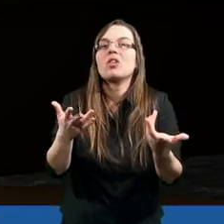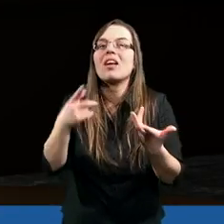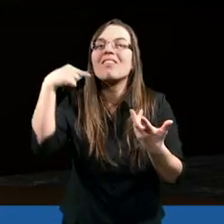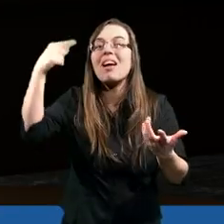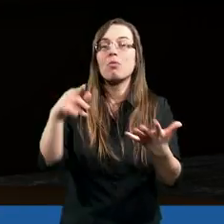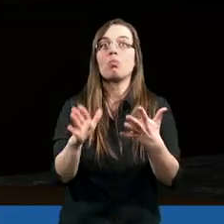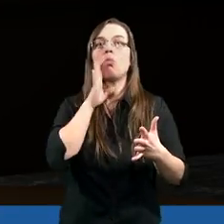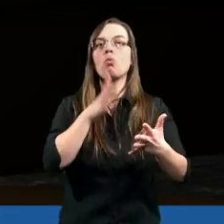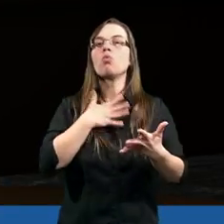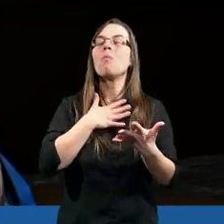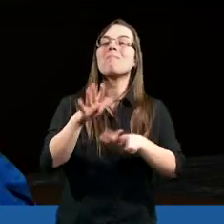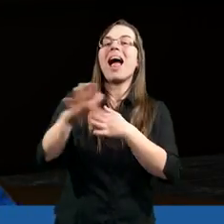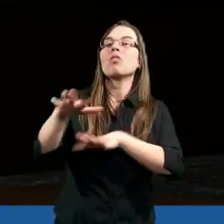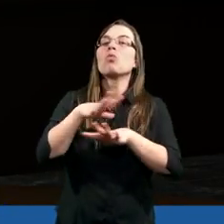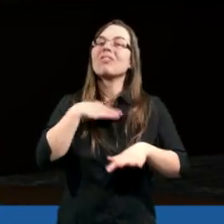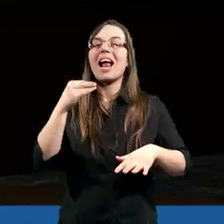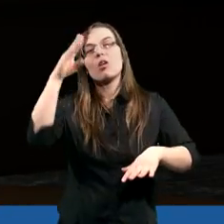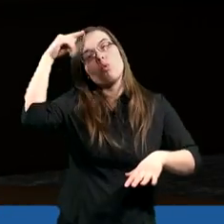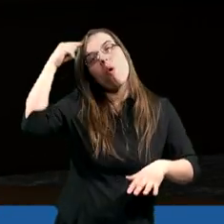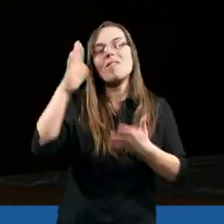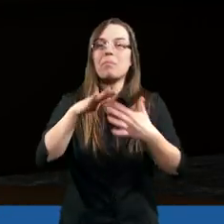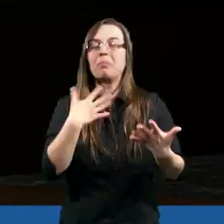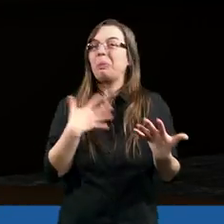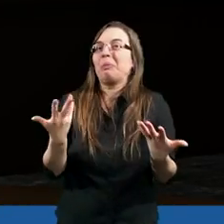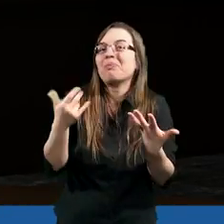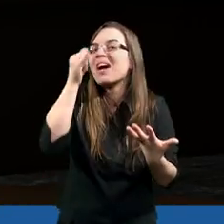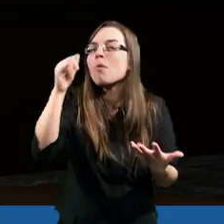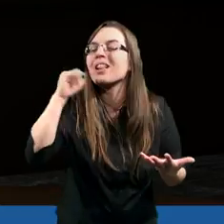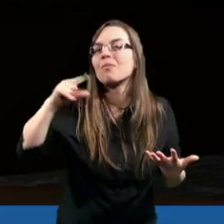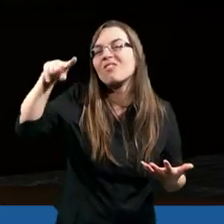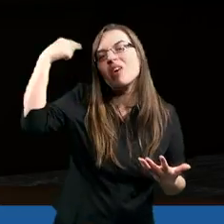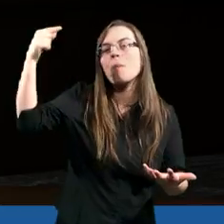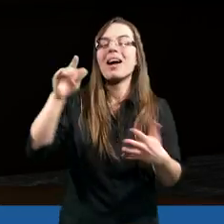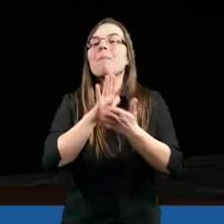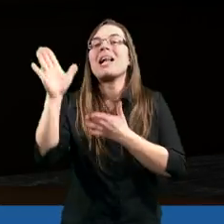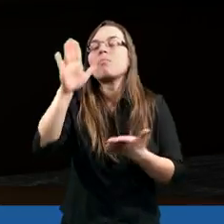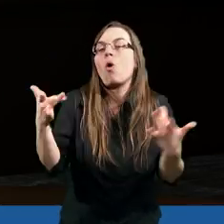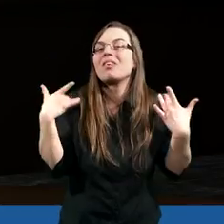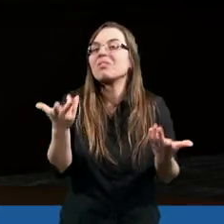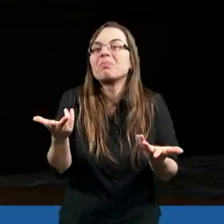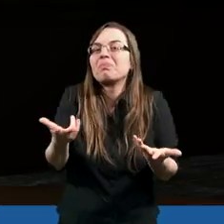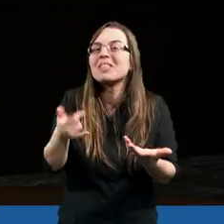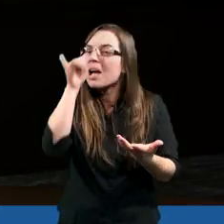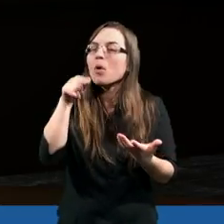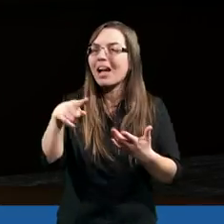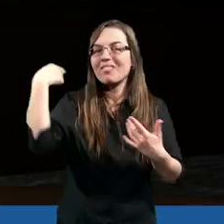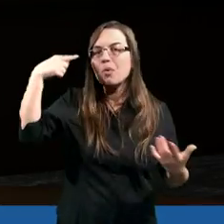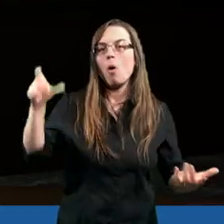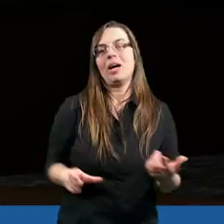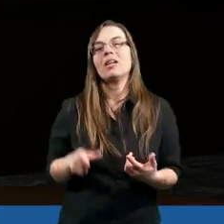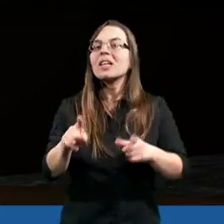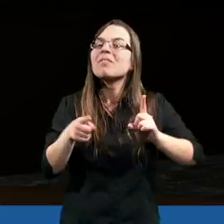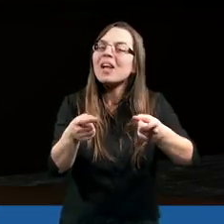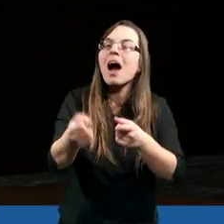taki jest Kościół bez Ducha Świętego, odcięty zupełnie od Jezusa Chrystusa, od Pana Boga. I jak przyjrzymy się dziejom apostolskim,